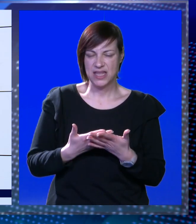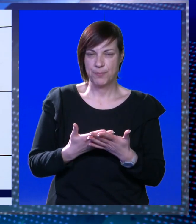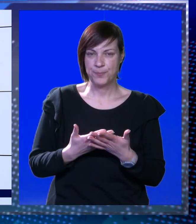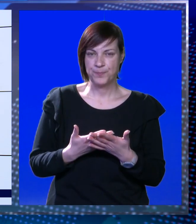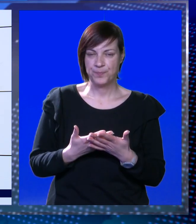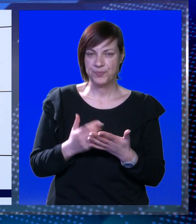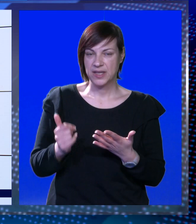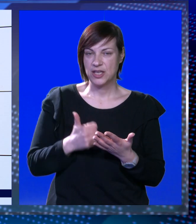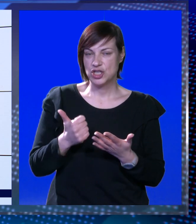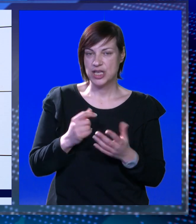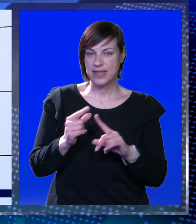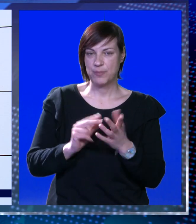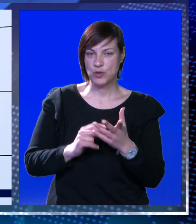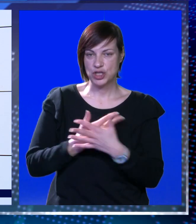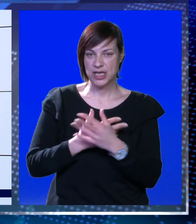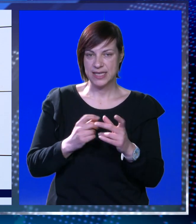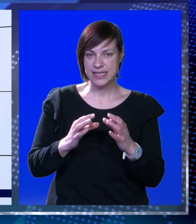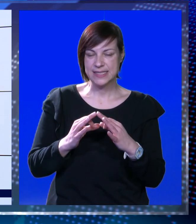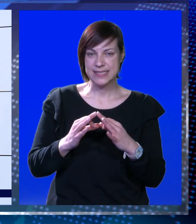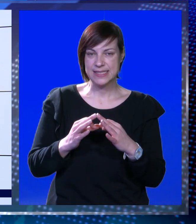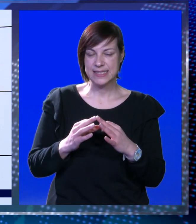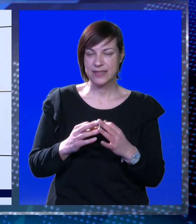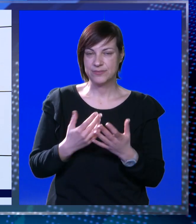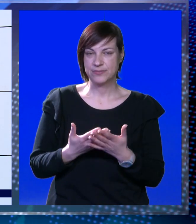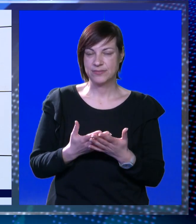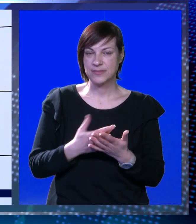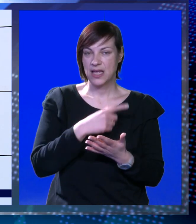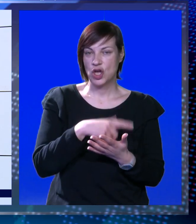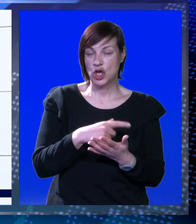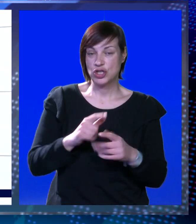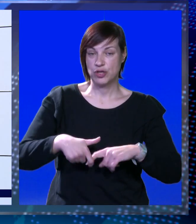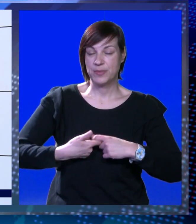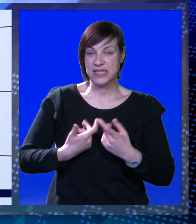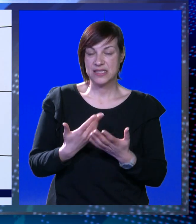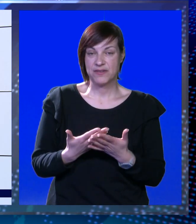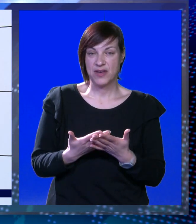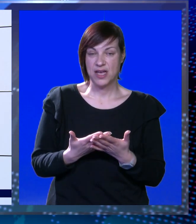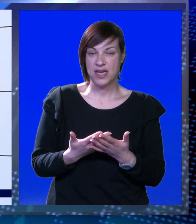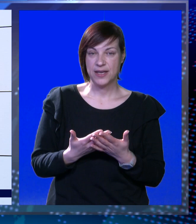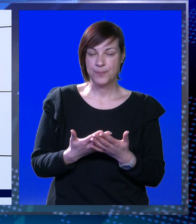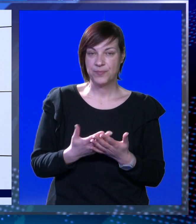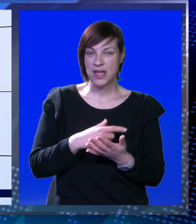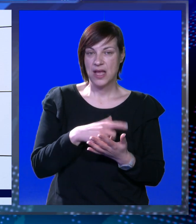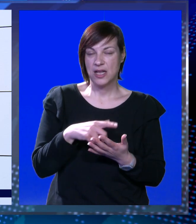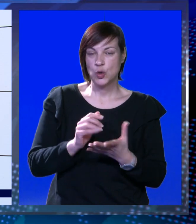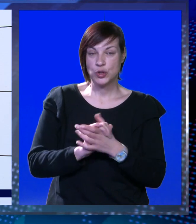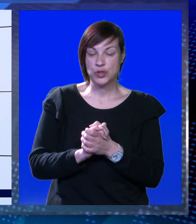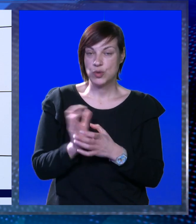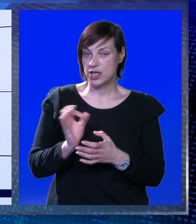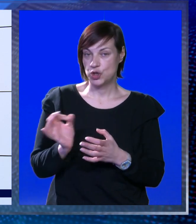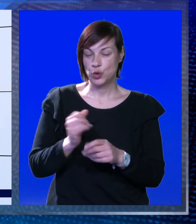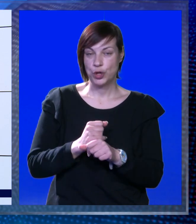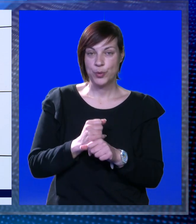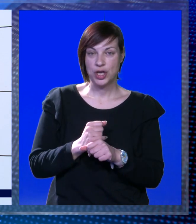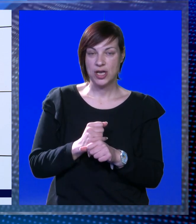jedna pročelnica i dira se tu osobne stvari. Svijetacimo sve je dobra, ljudi surađuju,